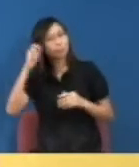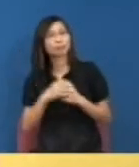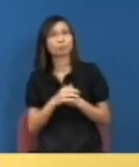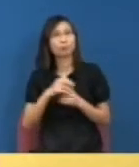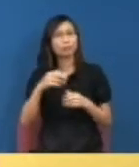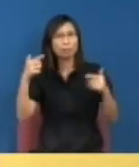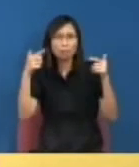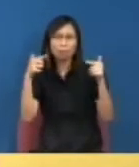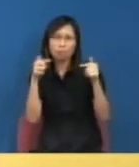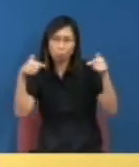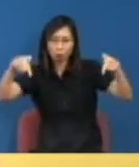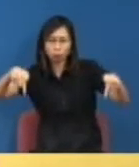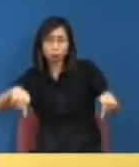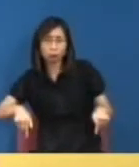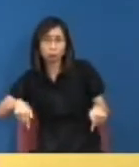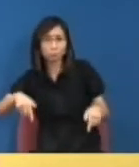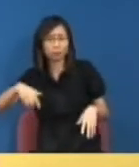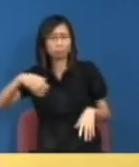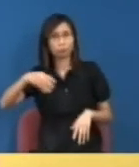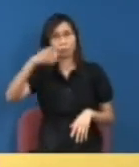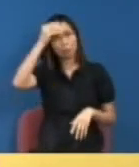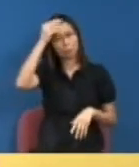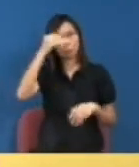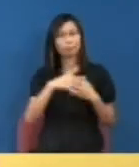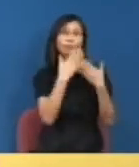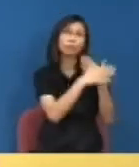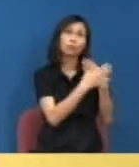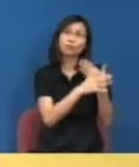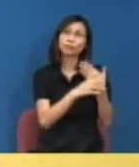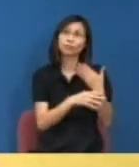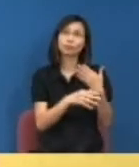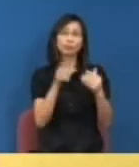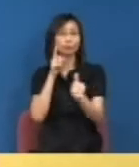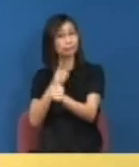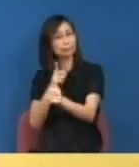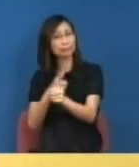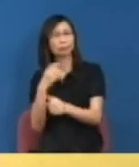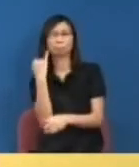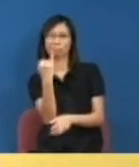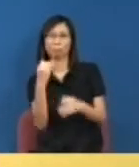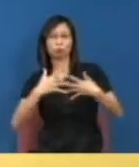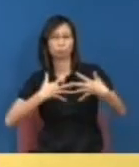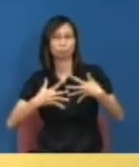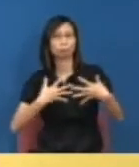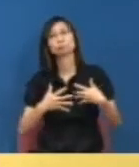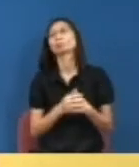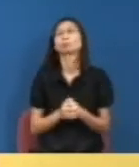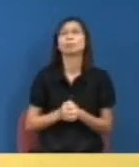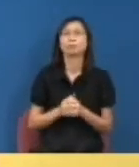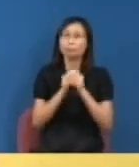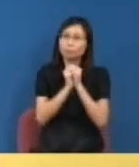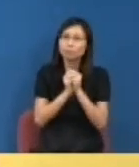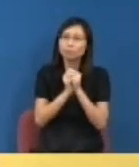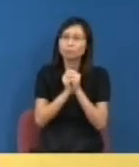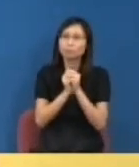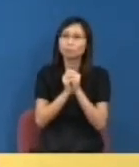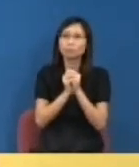問者也外人會指責本校之腐敗因為當時不大有些腐敗在未做之前以求學於